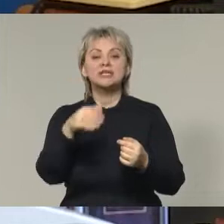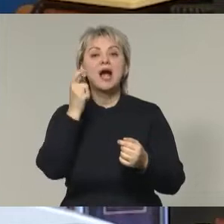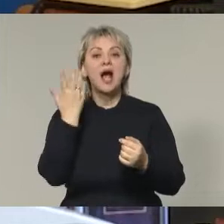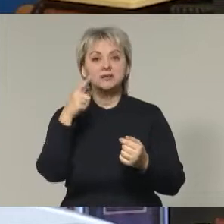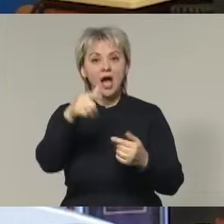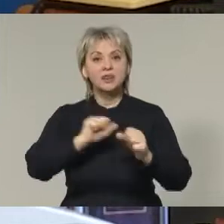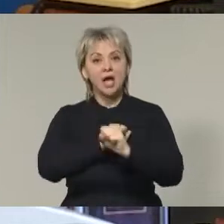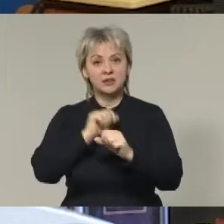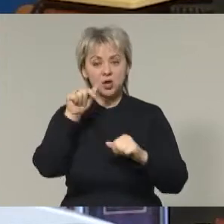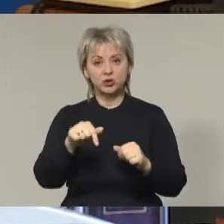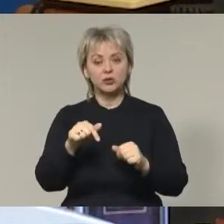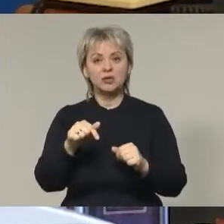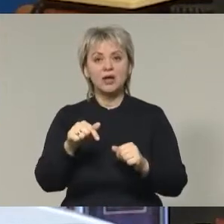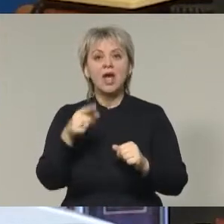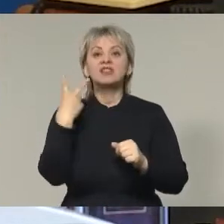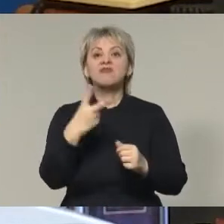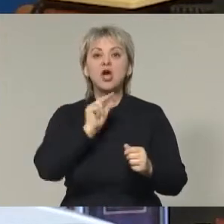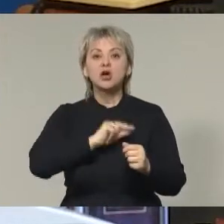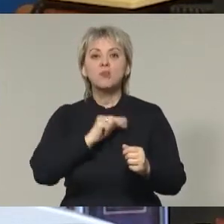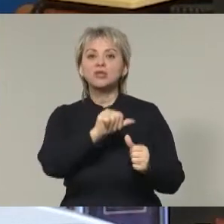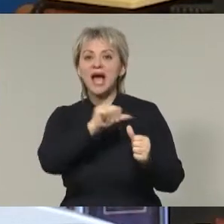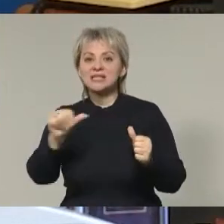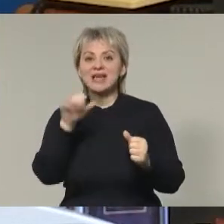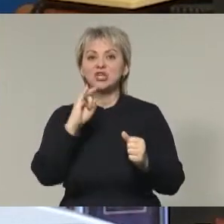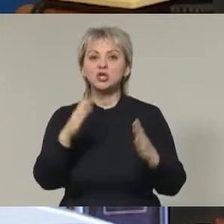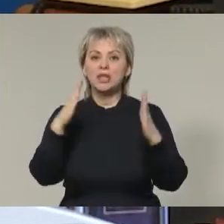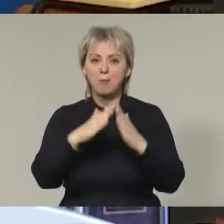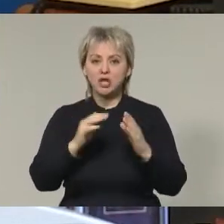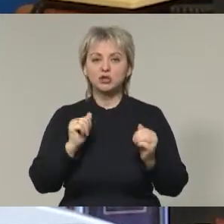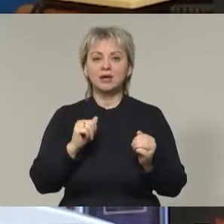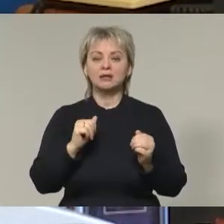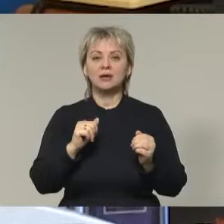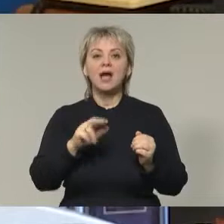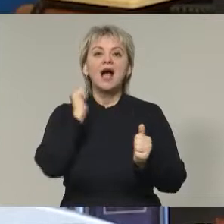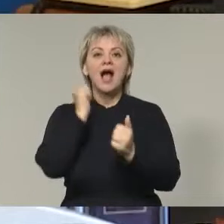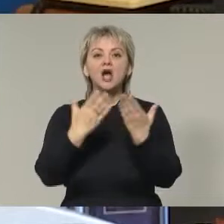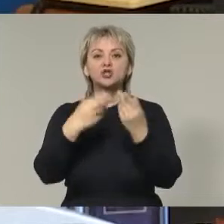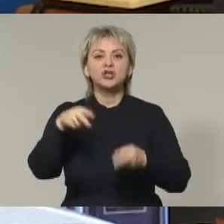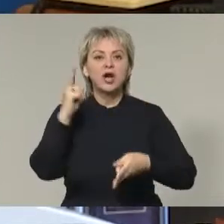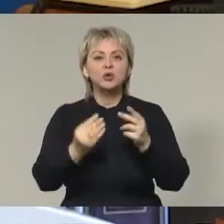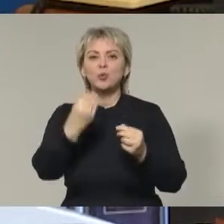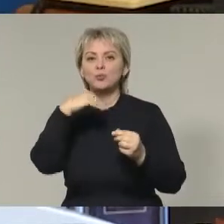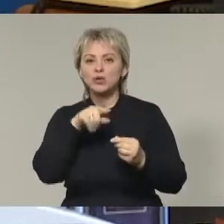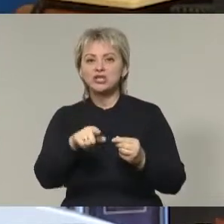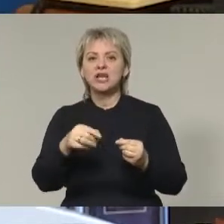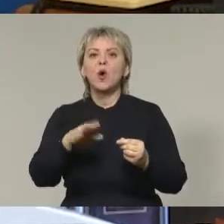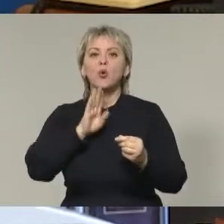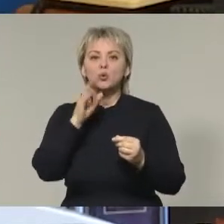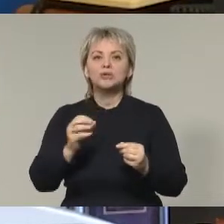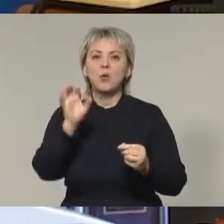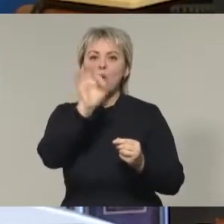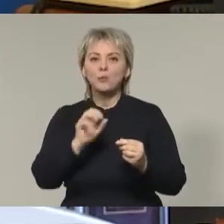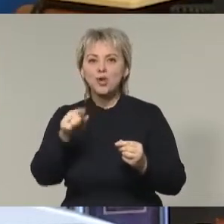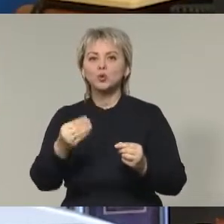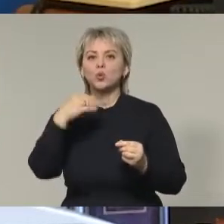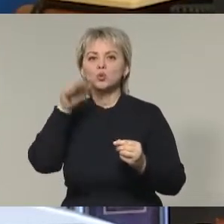она отдохнет? На две работы у неё – основная и домашняя. Каждый день готовить пищу. Завтрак, обед, ужин.